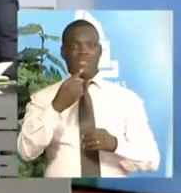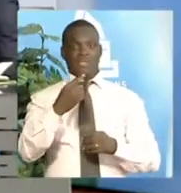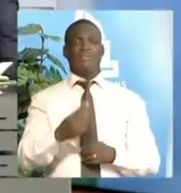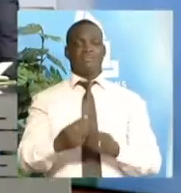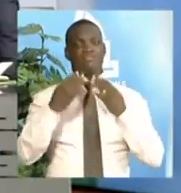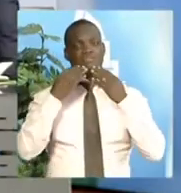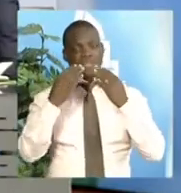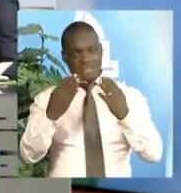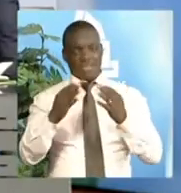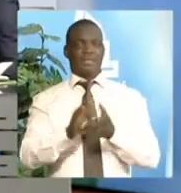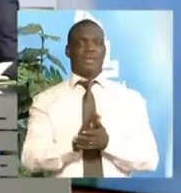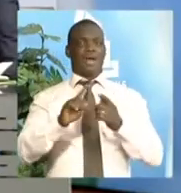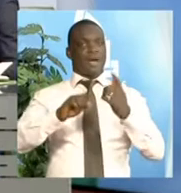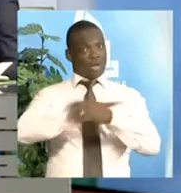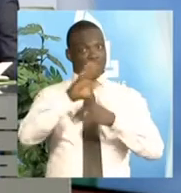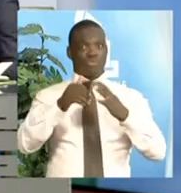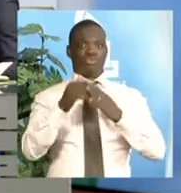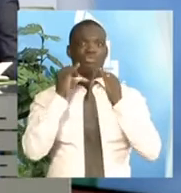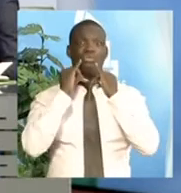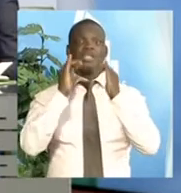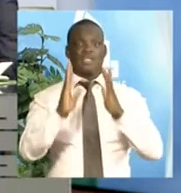à l'endroit des Ivoiriens